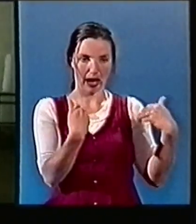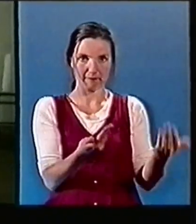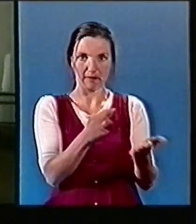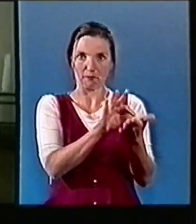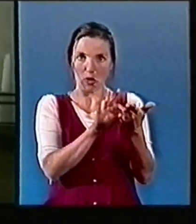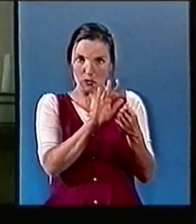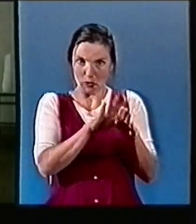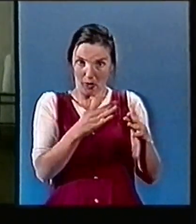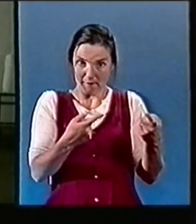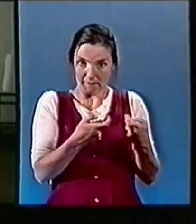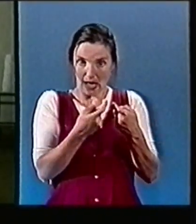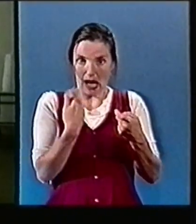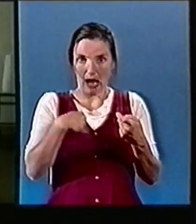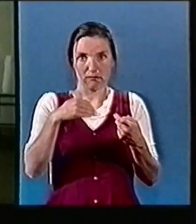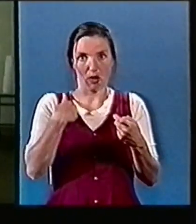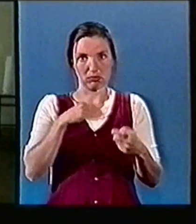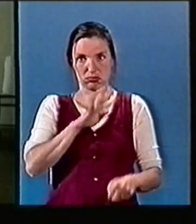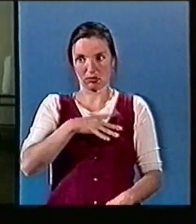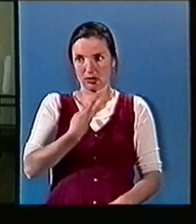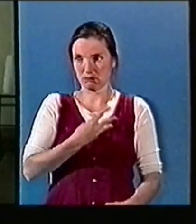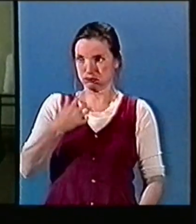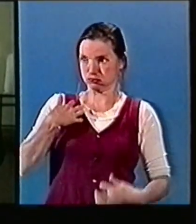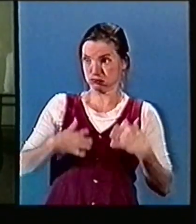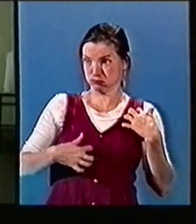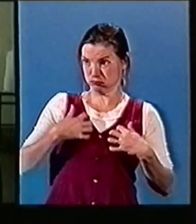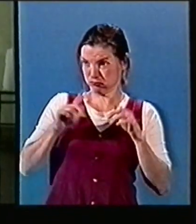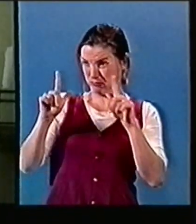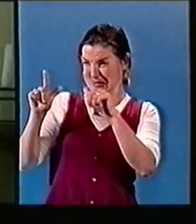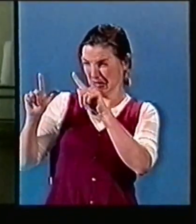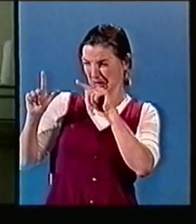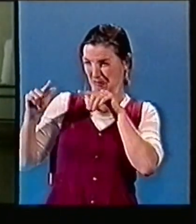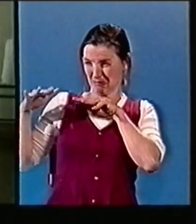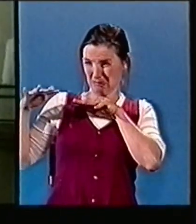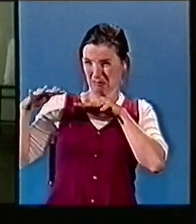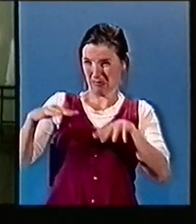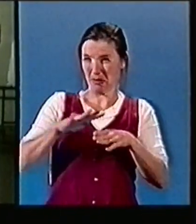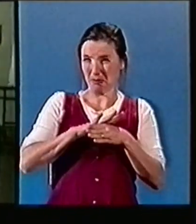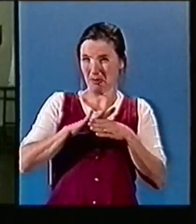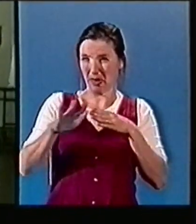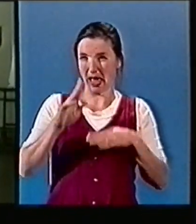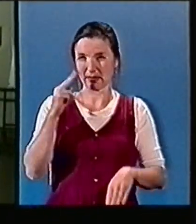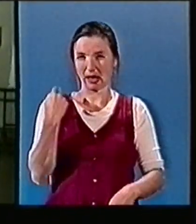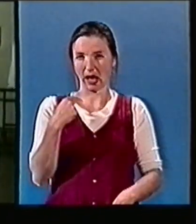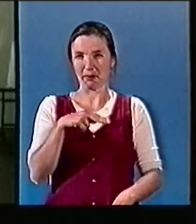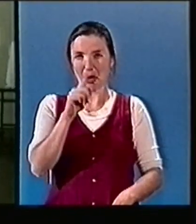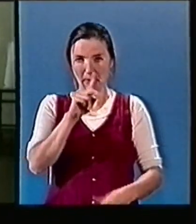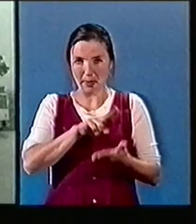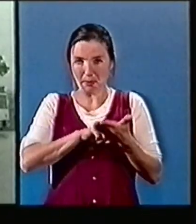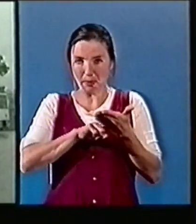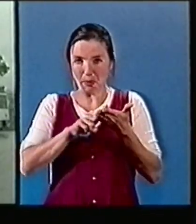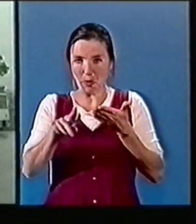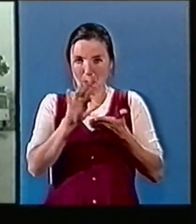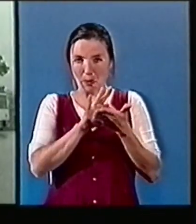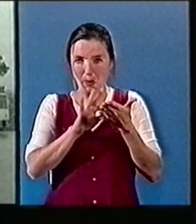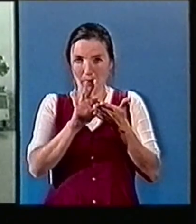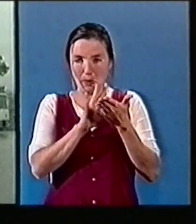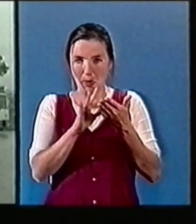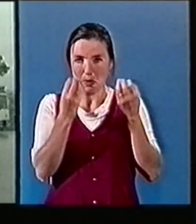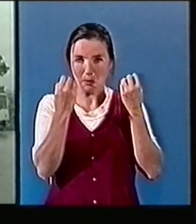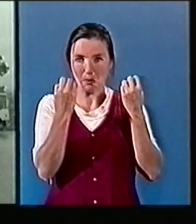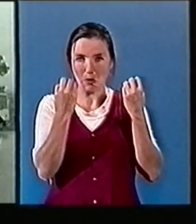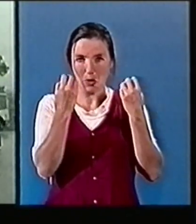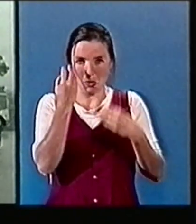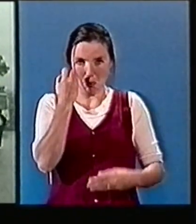obligés d'accepter cette incursion de 24 heures, mais ils ont installé trop peu de bureaux de vote, ce qui explique la nécessaire